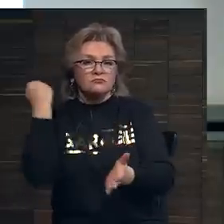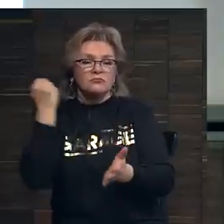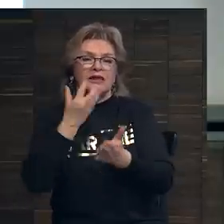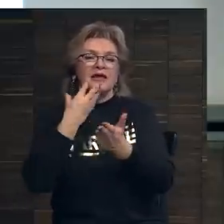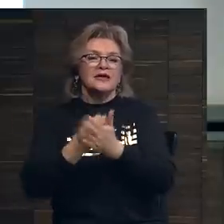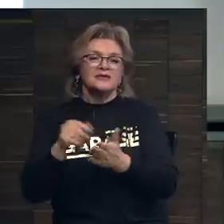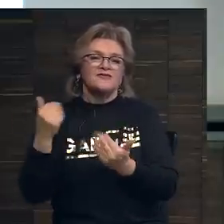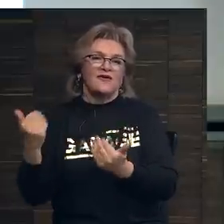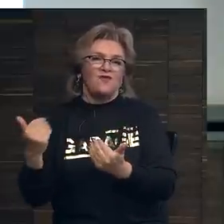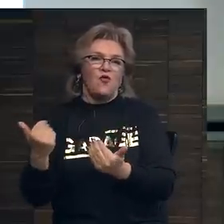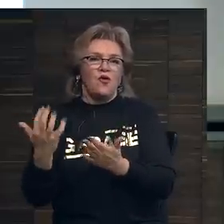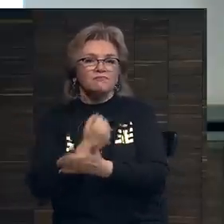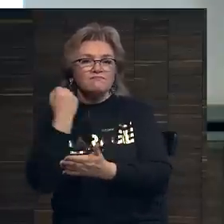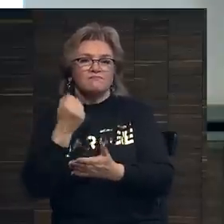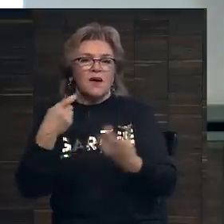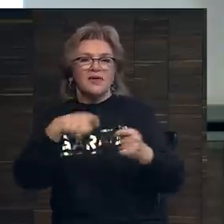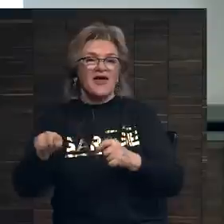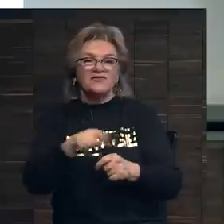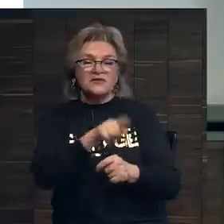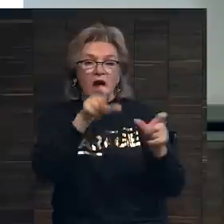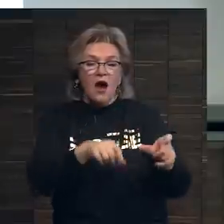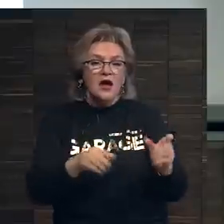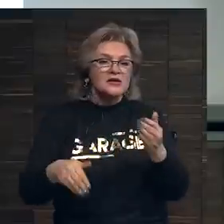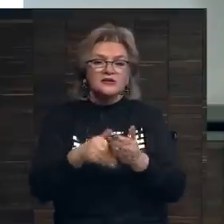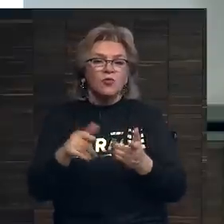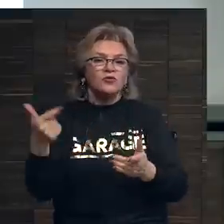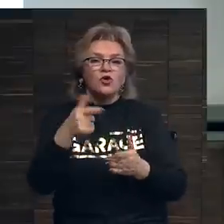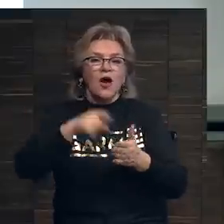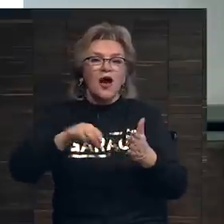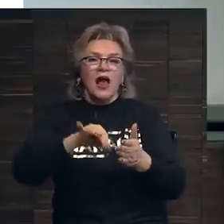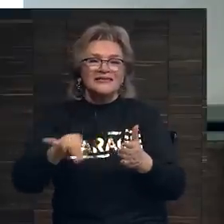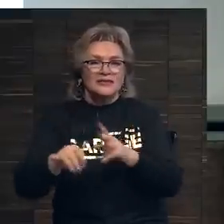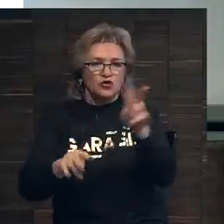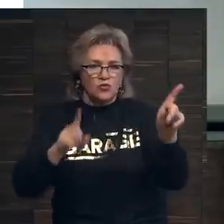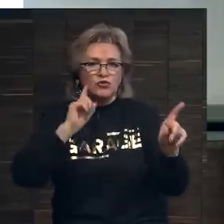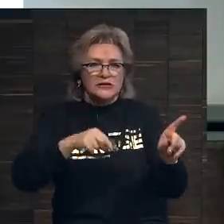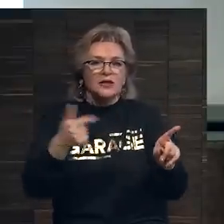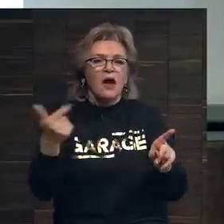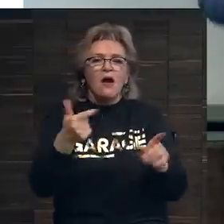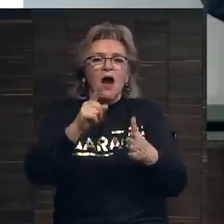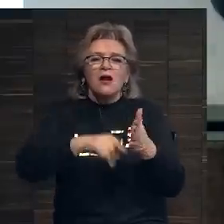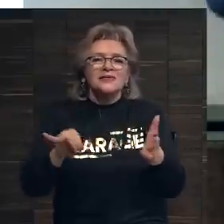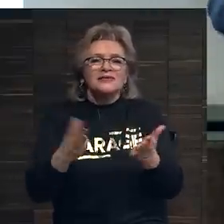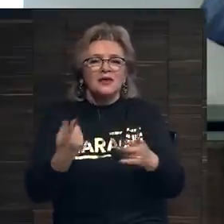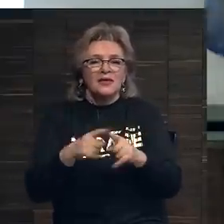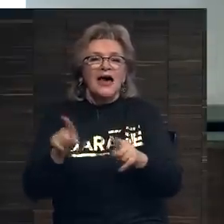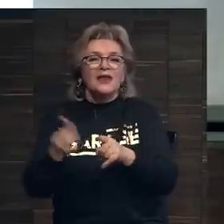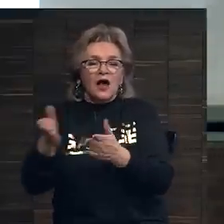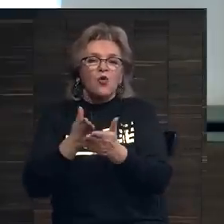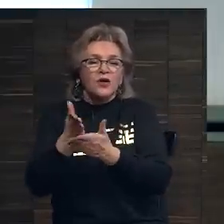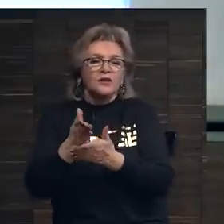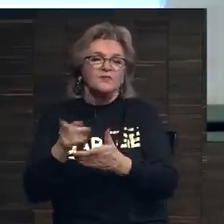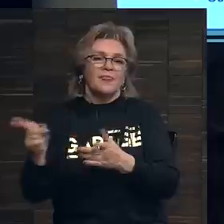своего продавца с помощью гарантий. Кто-нибудь слышал про этот инструмент? Нет. Гарантия это такой инструмент,